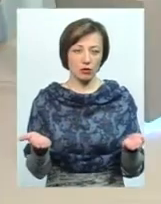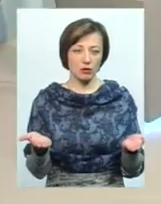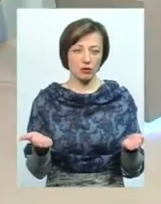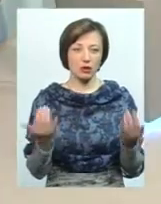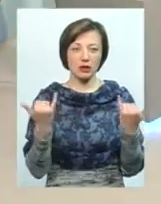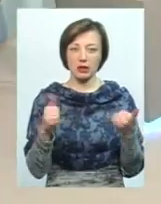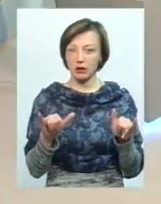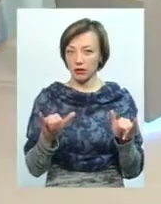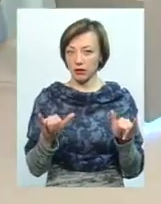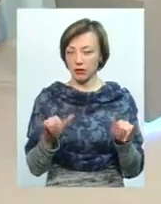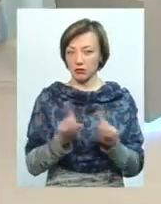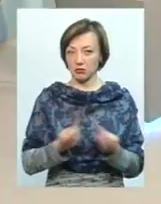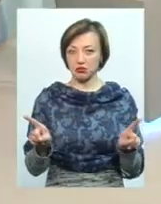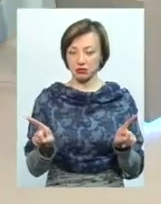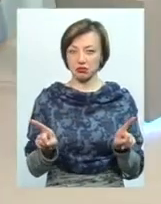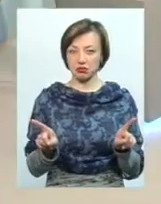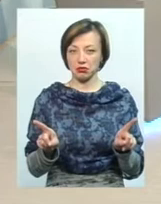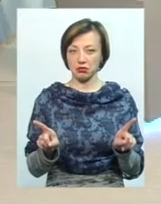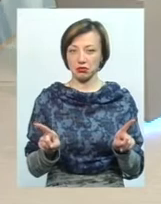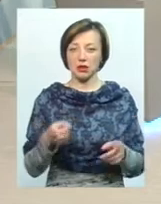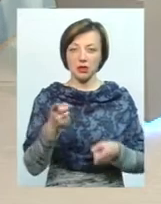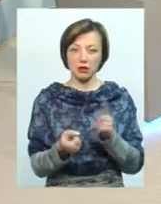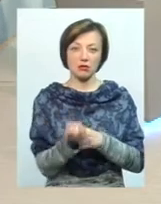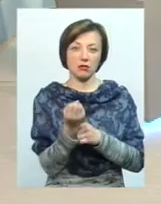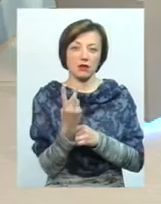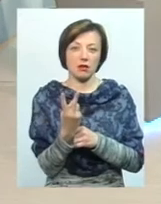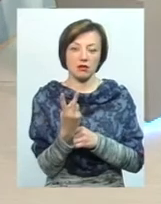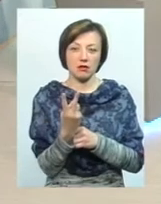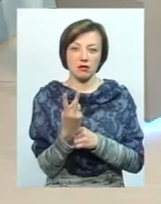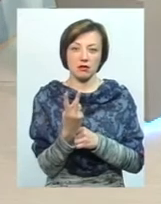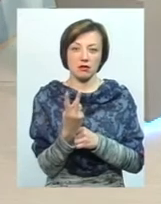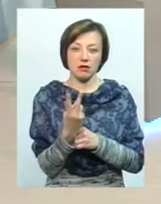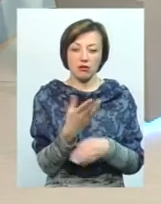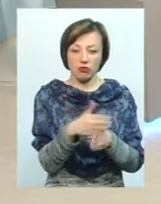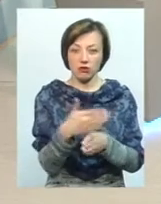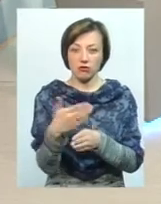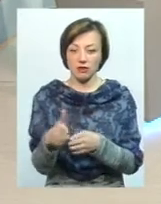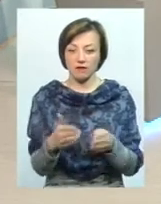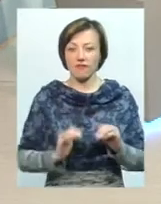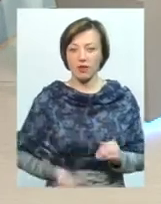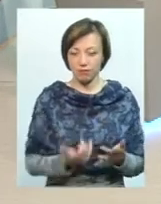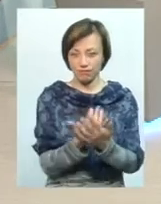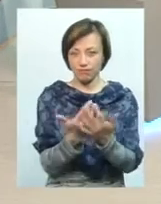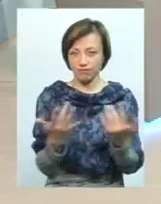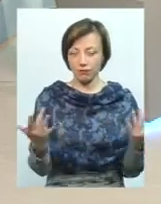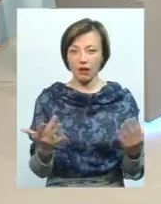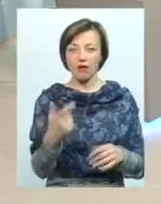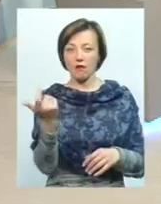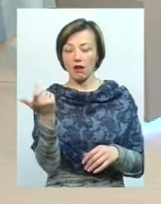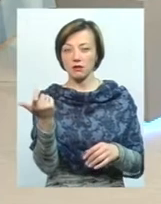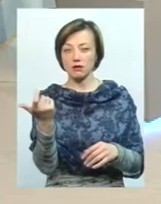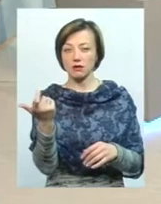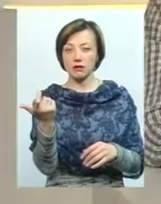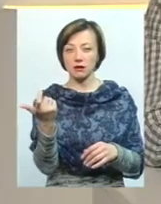ну якось дивно воно це виглядає, що, дійсно, 12 частків в 12 фірмах, власник, по суті,